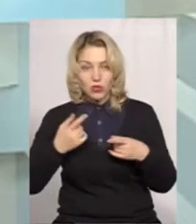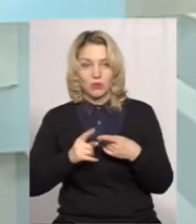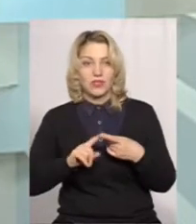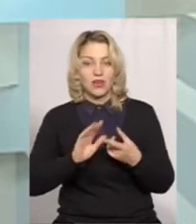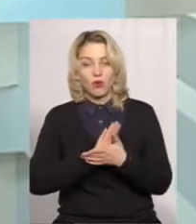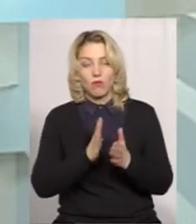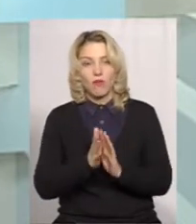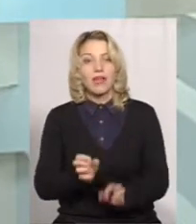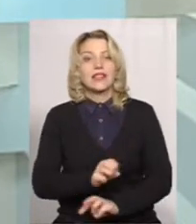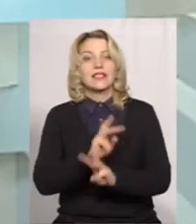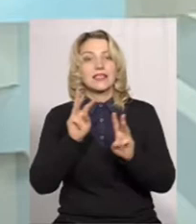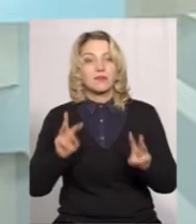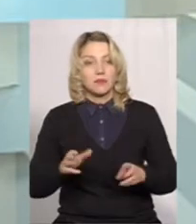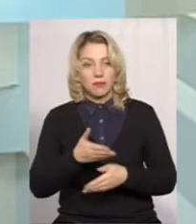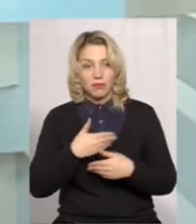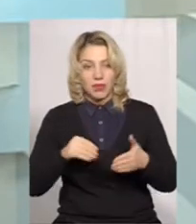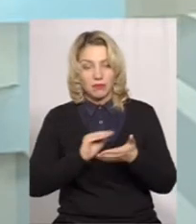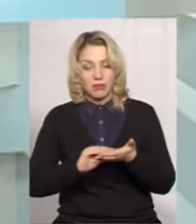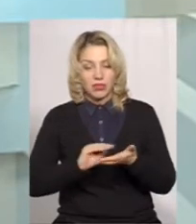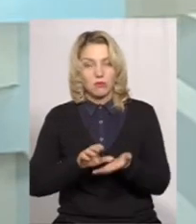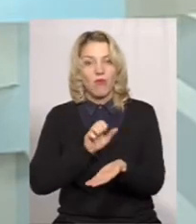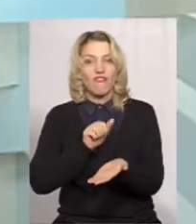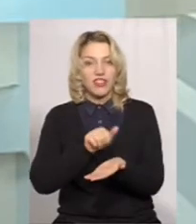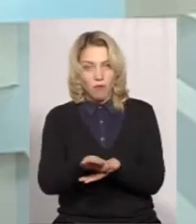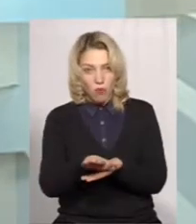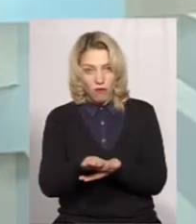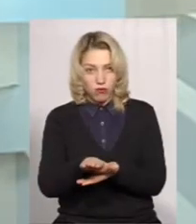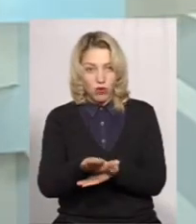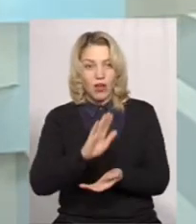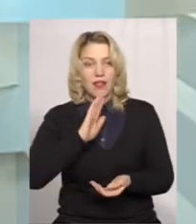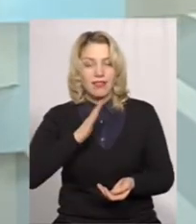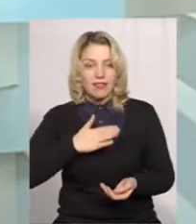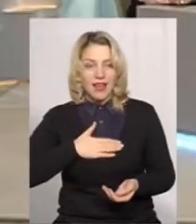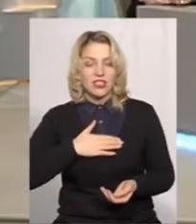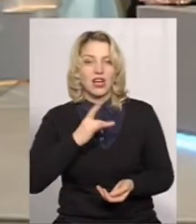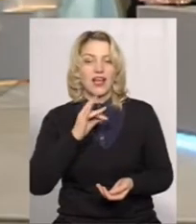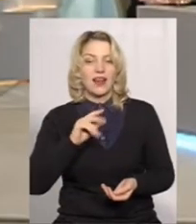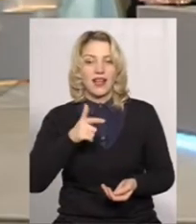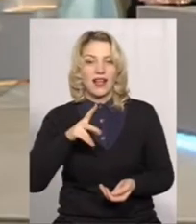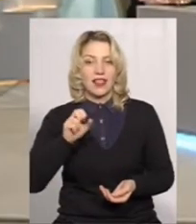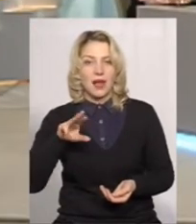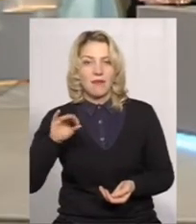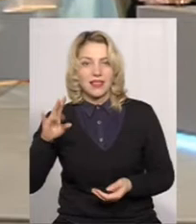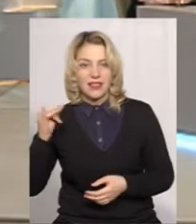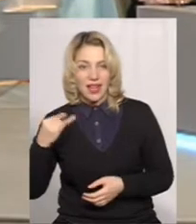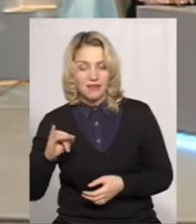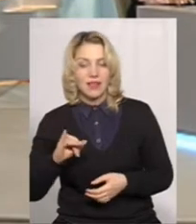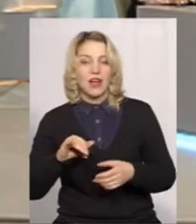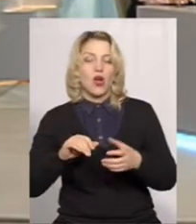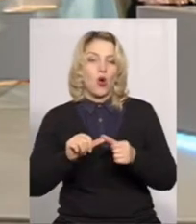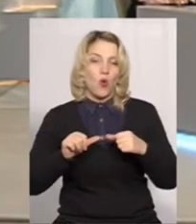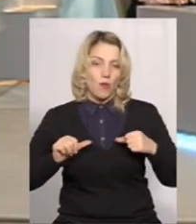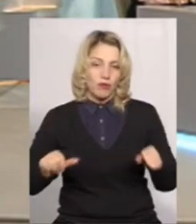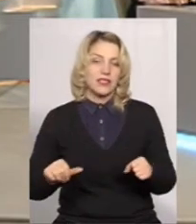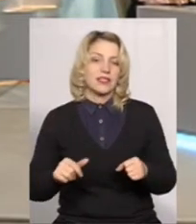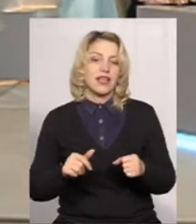умов забезпечити, ми пишемо відмову. Наша регламентна комісія приймає